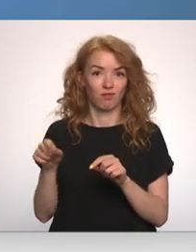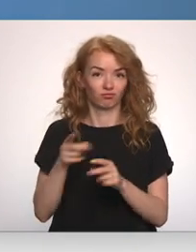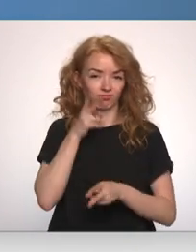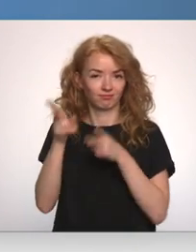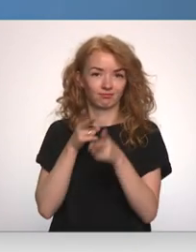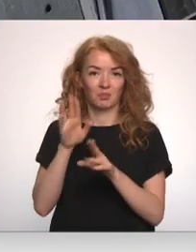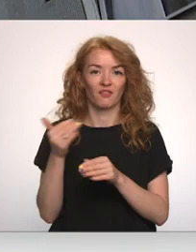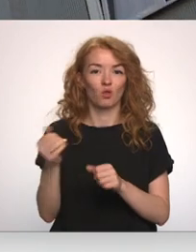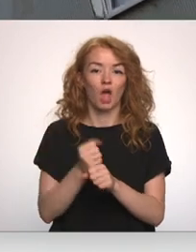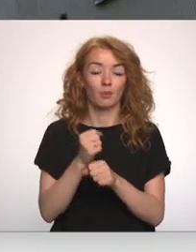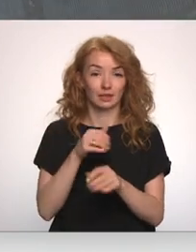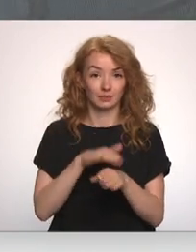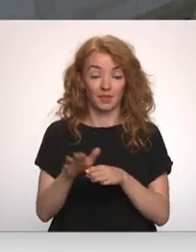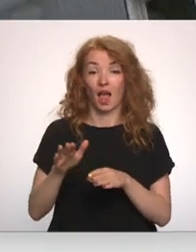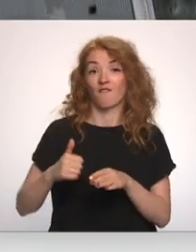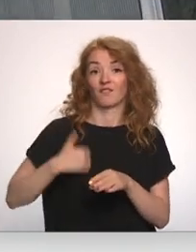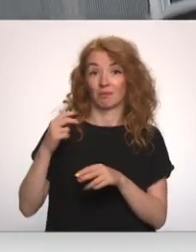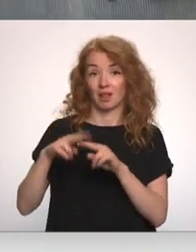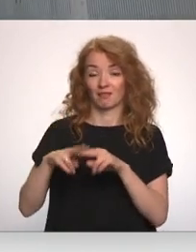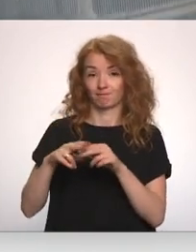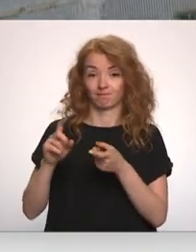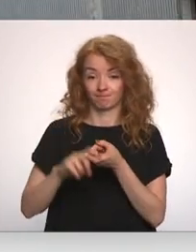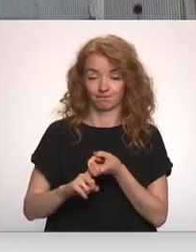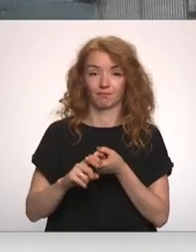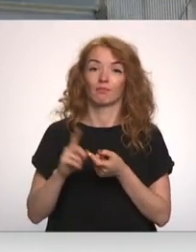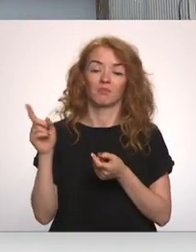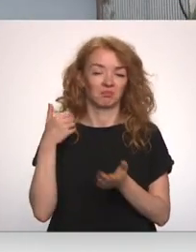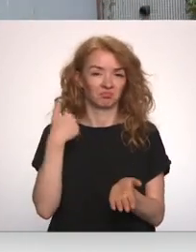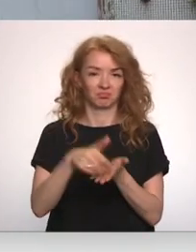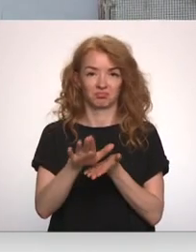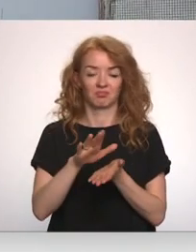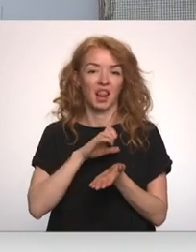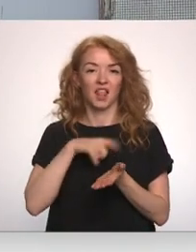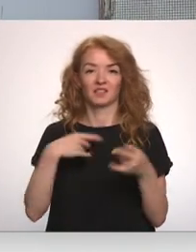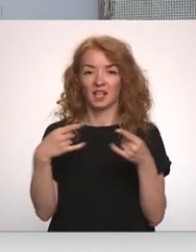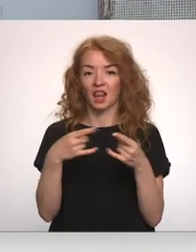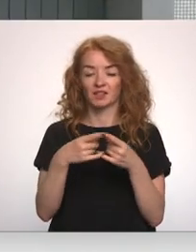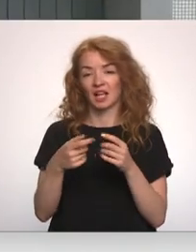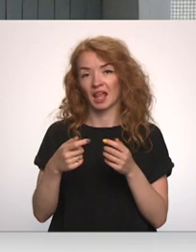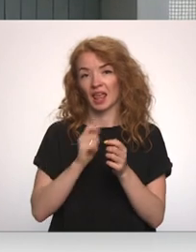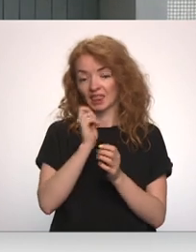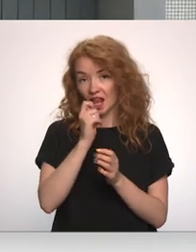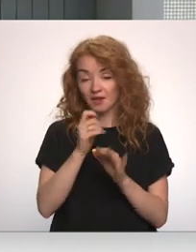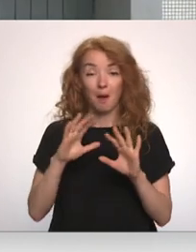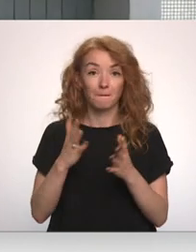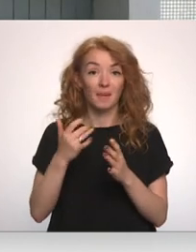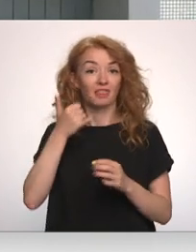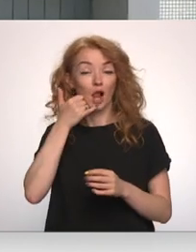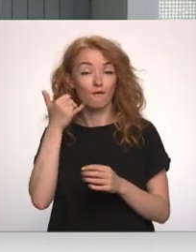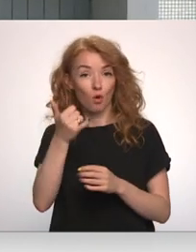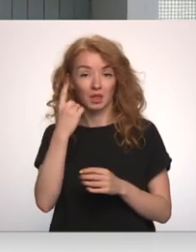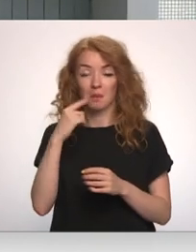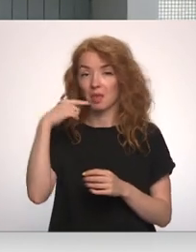darbu izpildi. Lifta uzturētais Resept Holding Lifts attiecās Latvijas televīzijai sniegt interviju, bet telefons ar nā